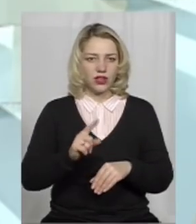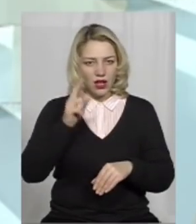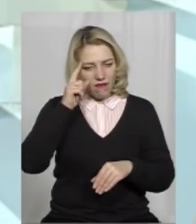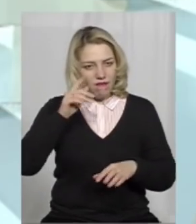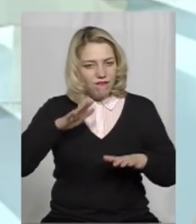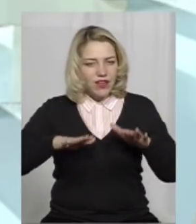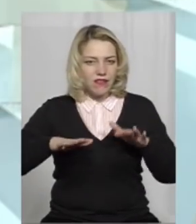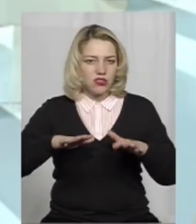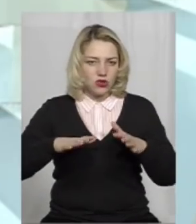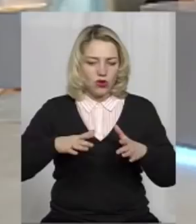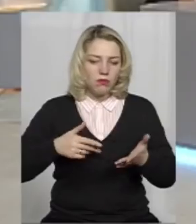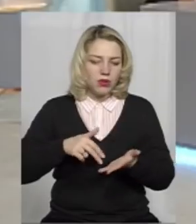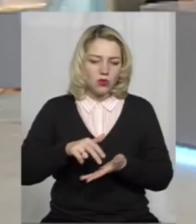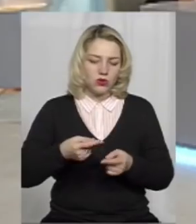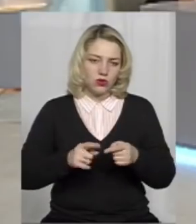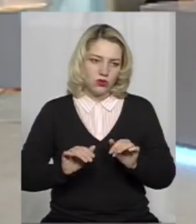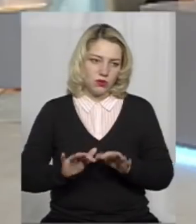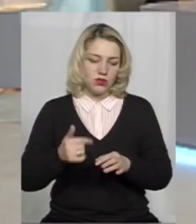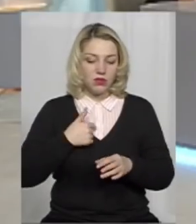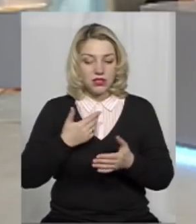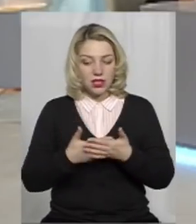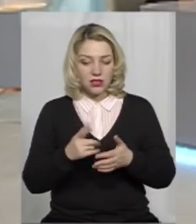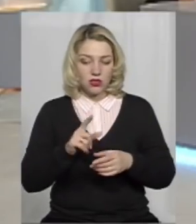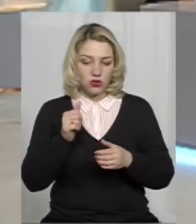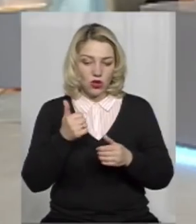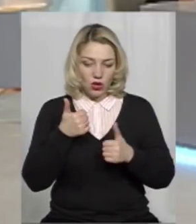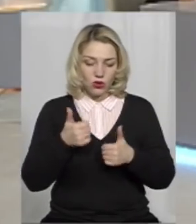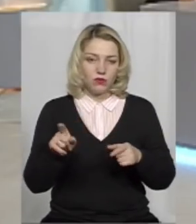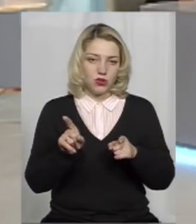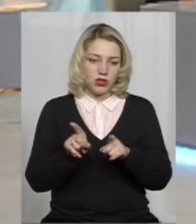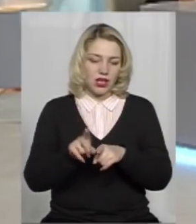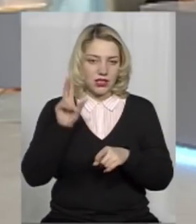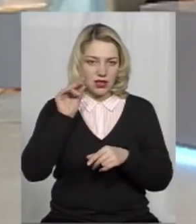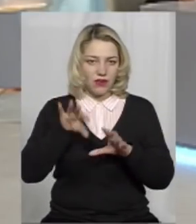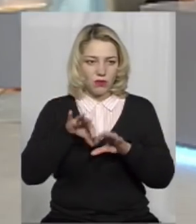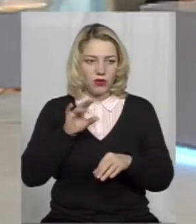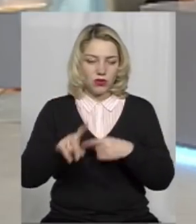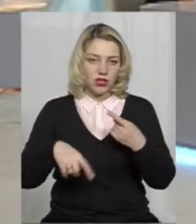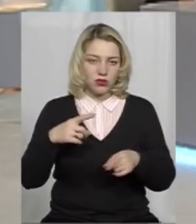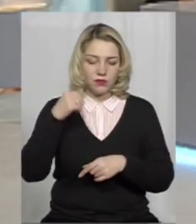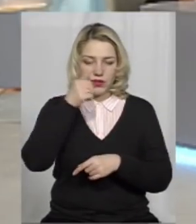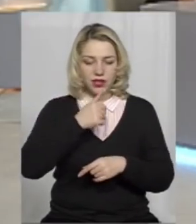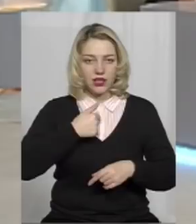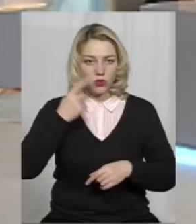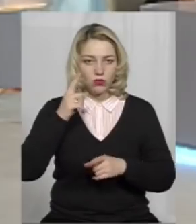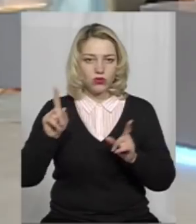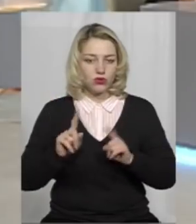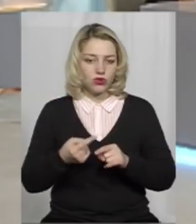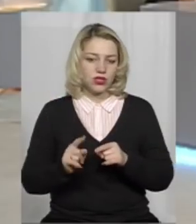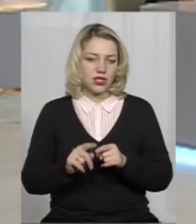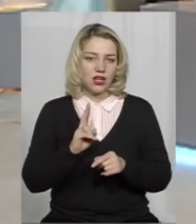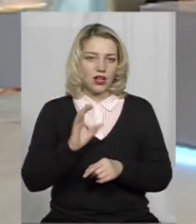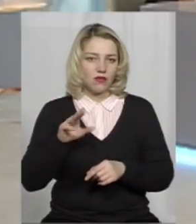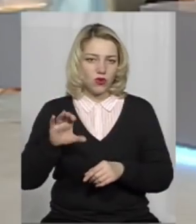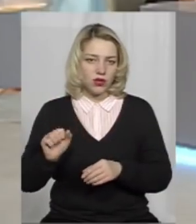підходить до цього процесу. І мені здається, що добре, що така саме цифра обрана. Але на наступний рік, я думаю, що ця